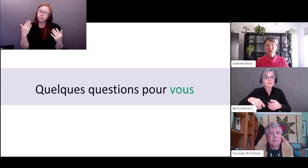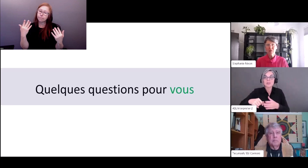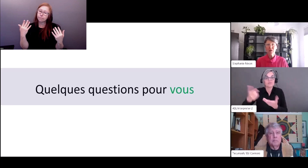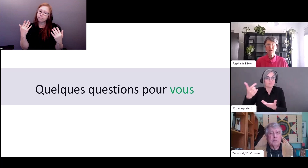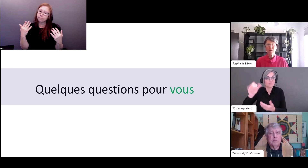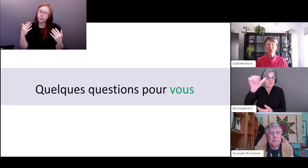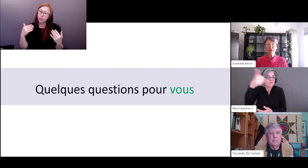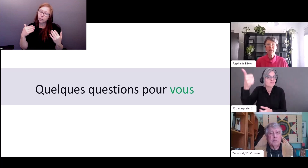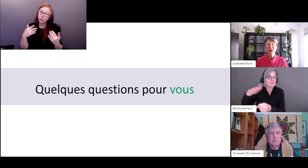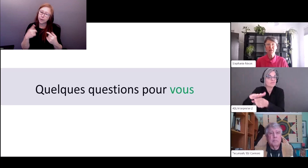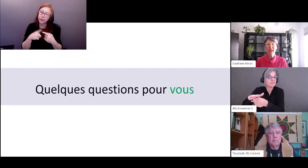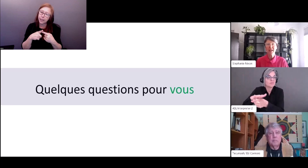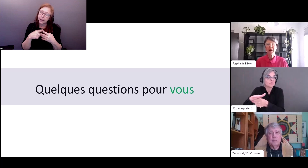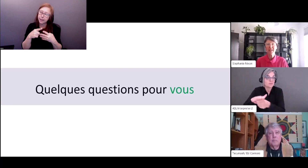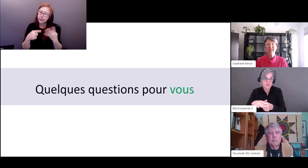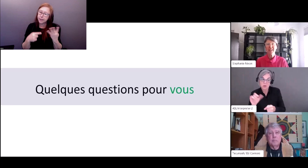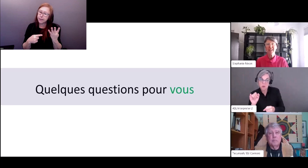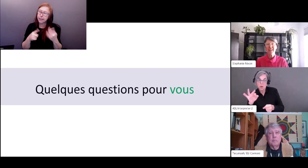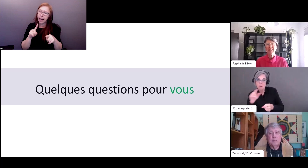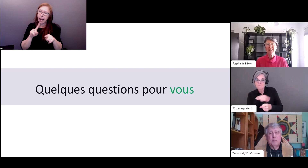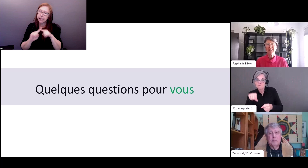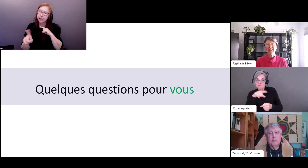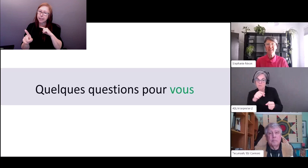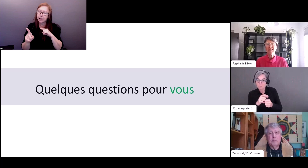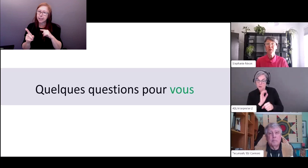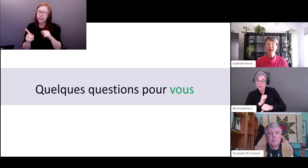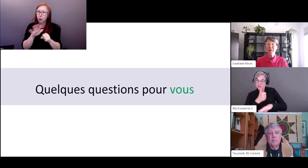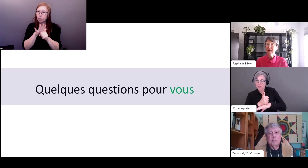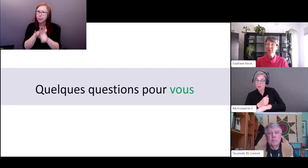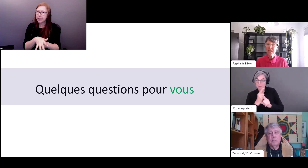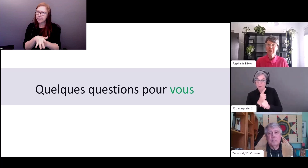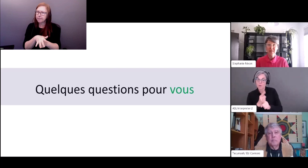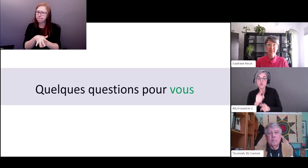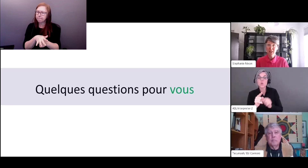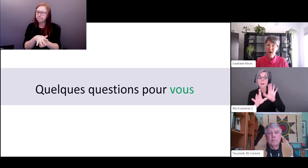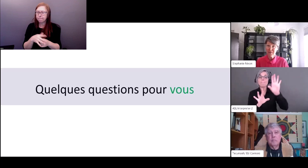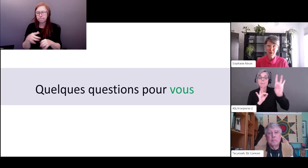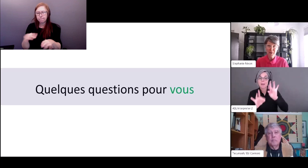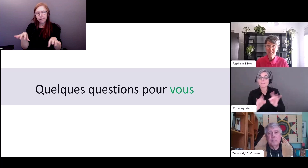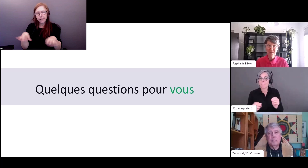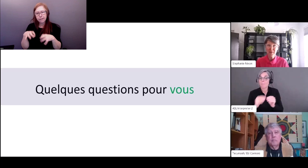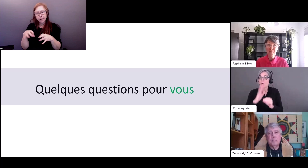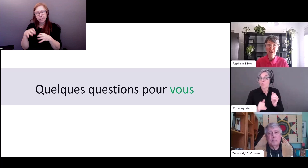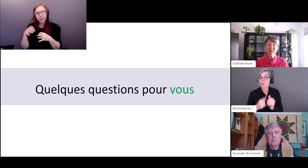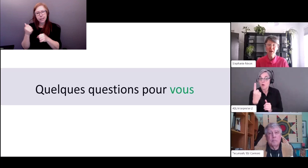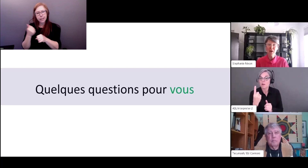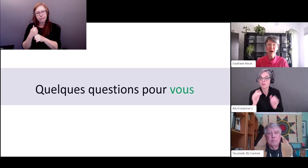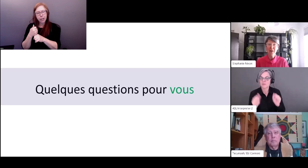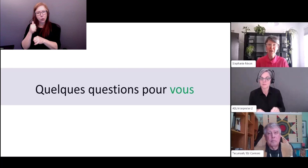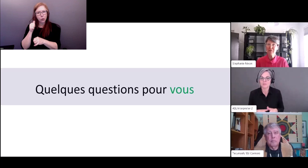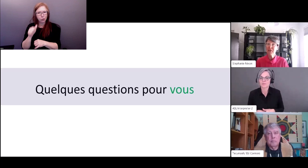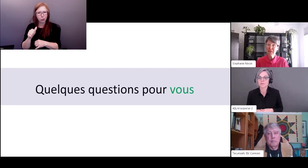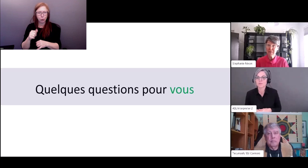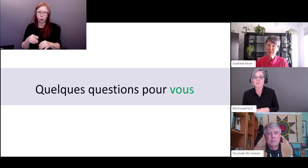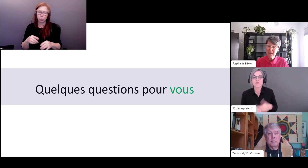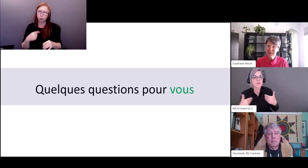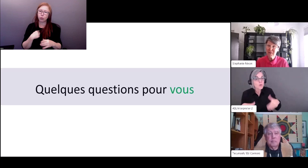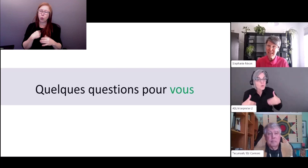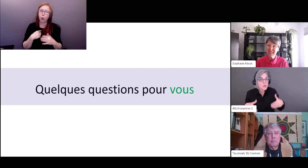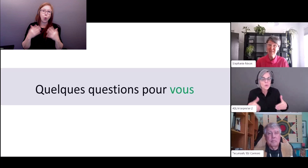bien sûr vous pouvez choisir plus d'un bassin versant